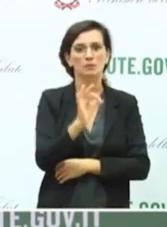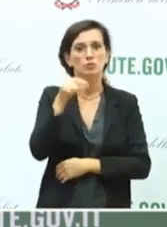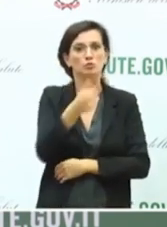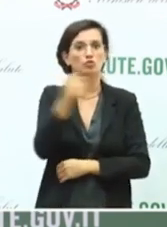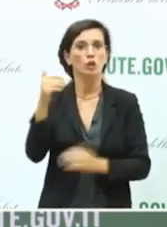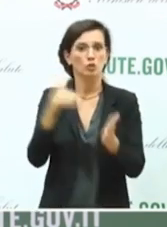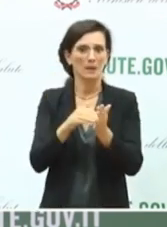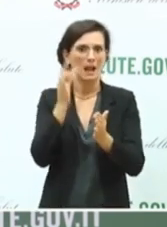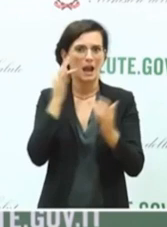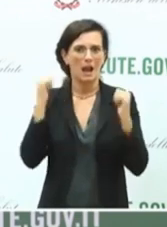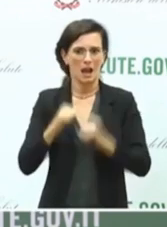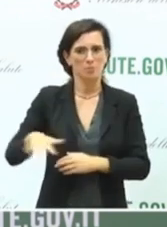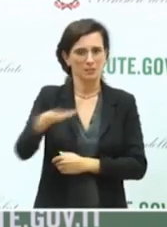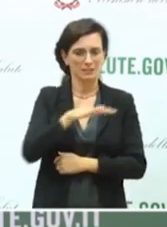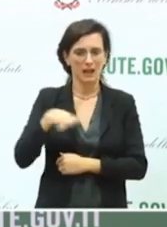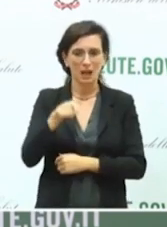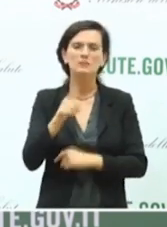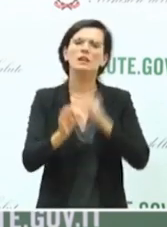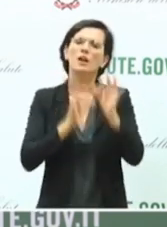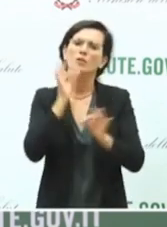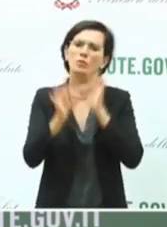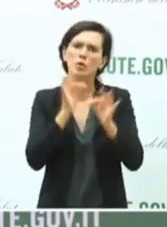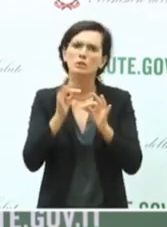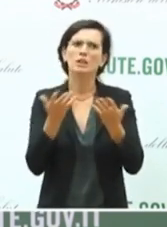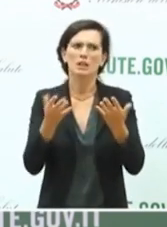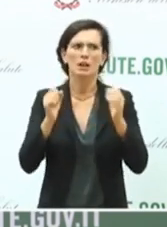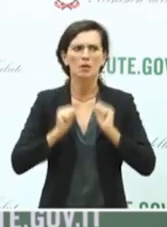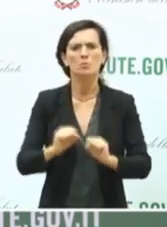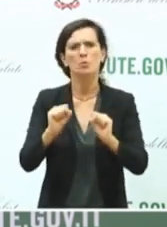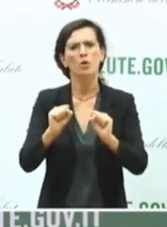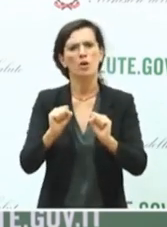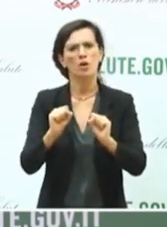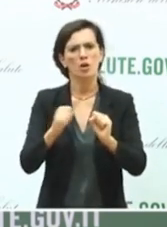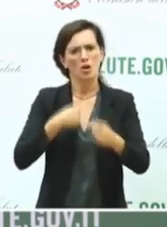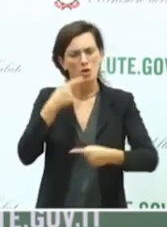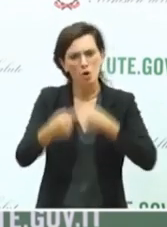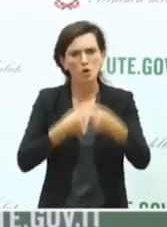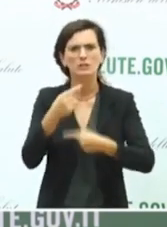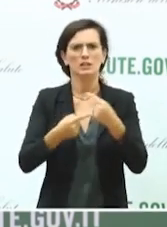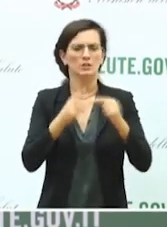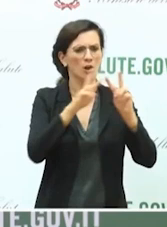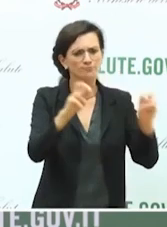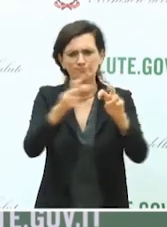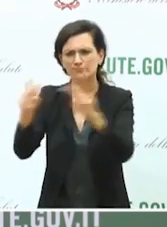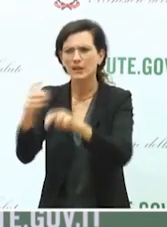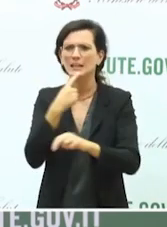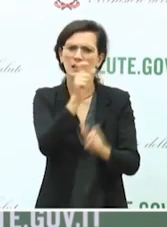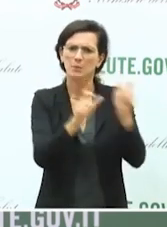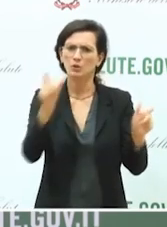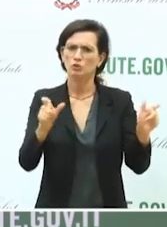questo permette in qualche misura di continuare a fare il contact tracing